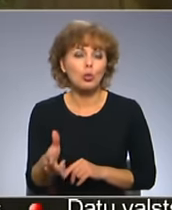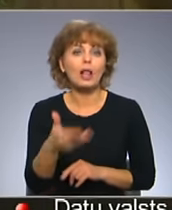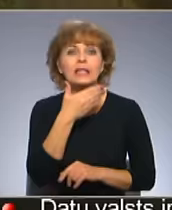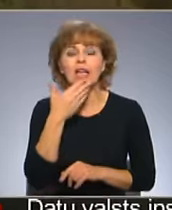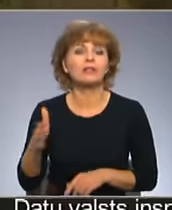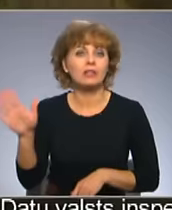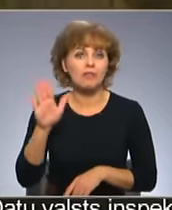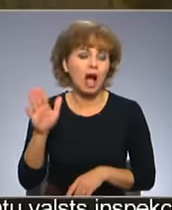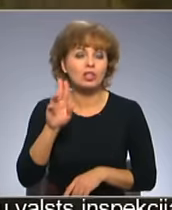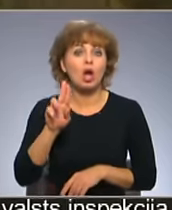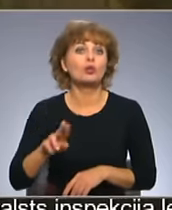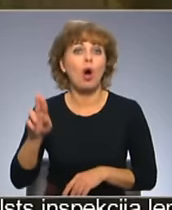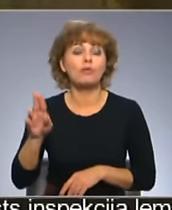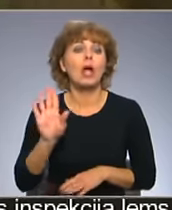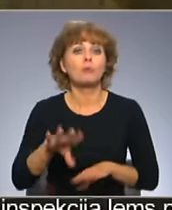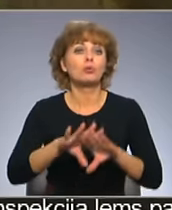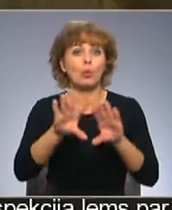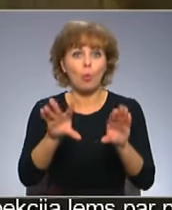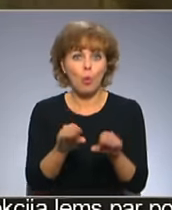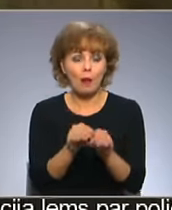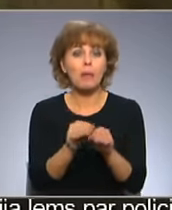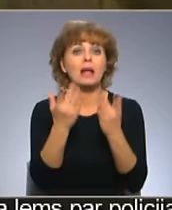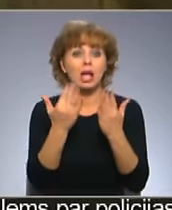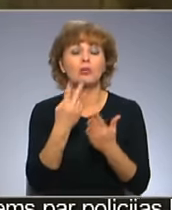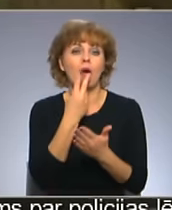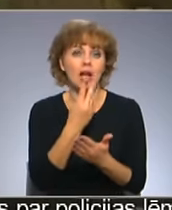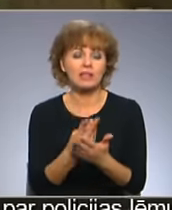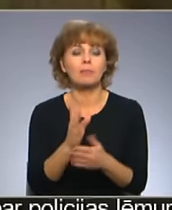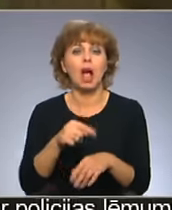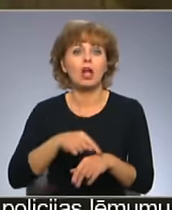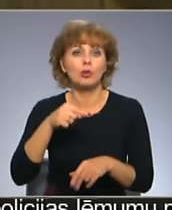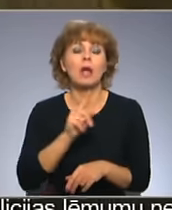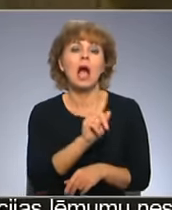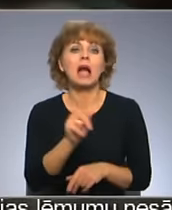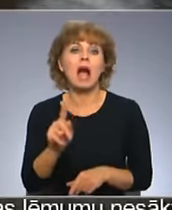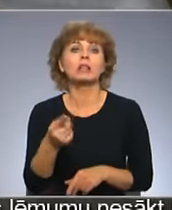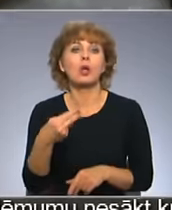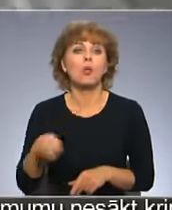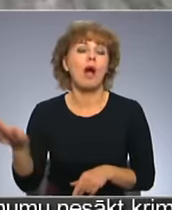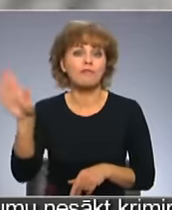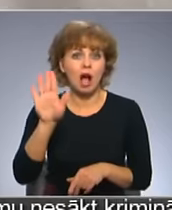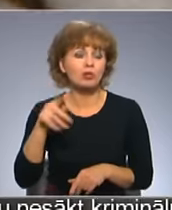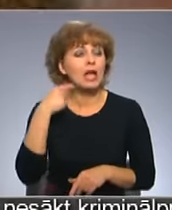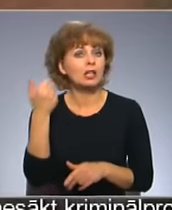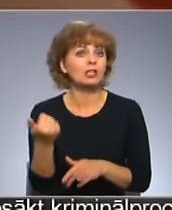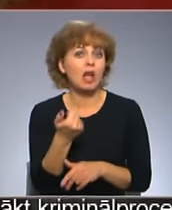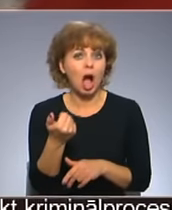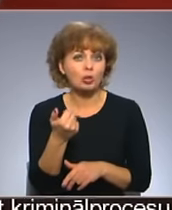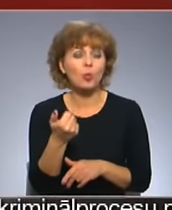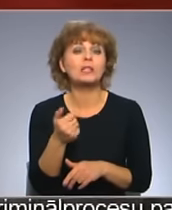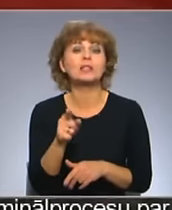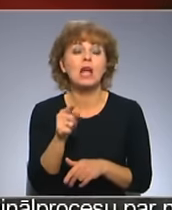valstīs, arī Norvēdijā. Tad, kad mēs liksim kopā rezultāts, tad redzēsim, kā tu viņi jūtās katrā no šīm valstīm. Ja vilkus gadus priekuļos,